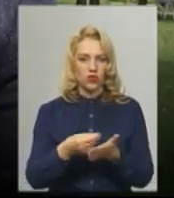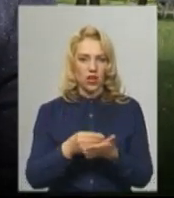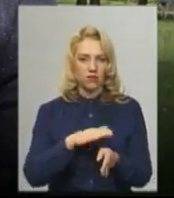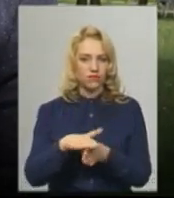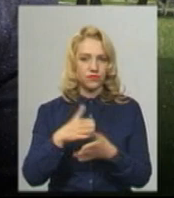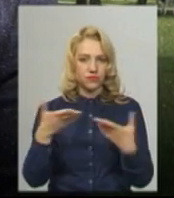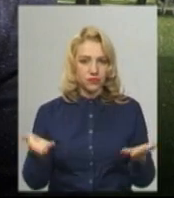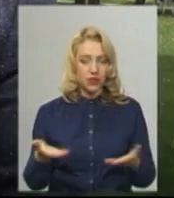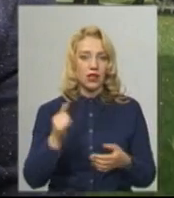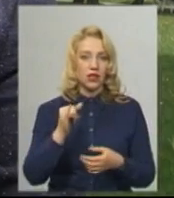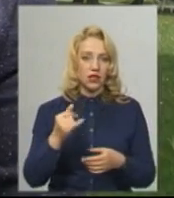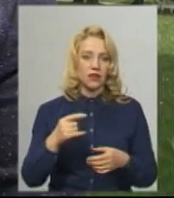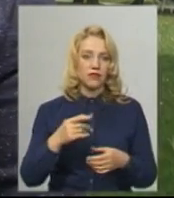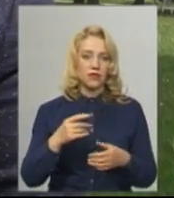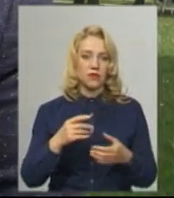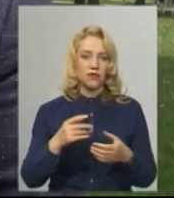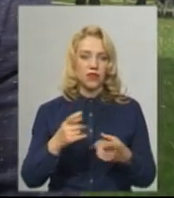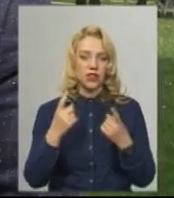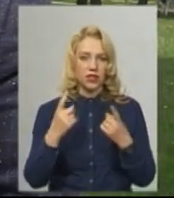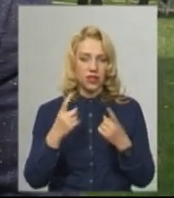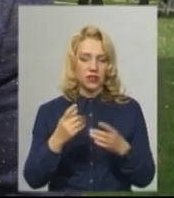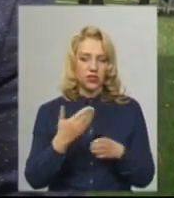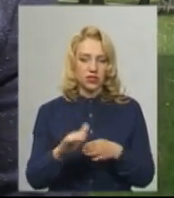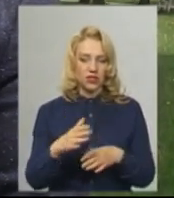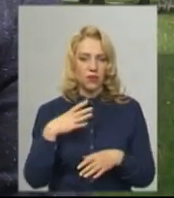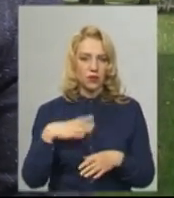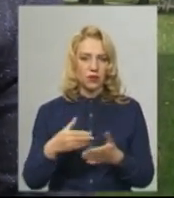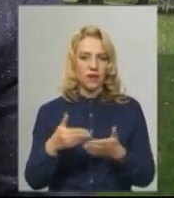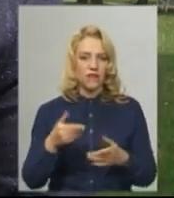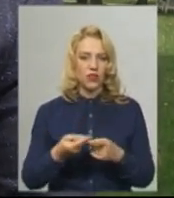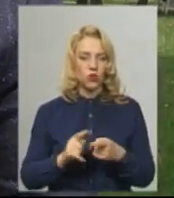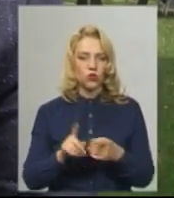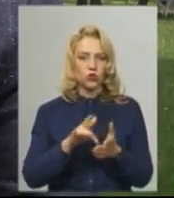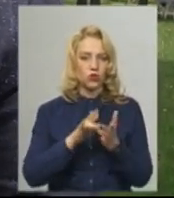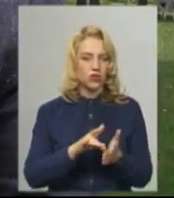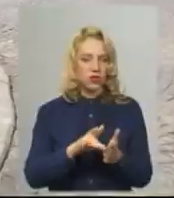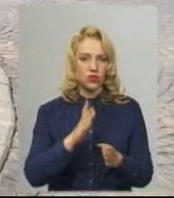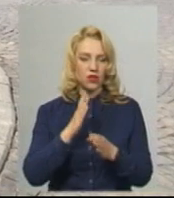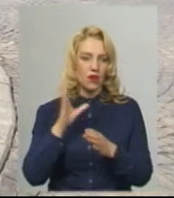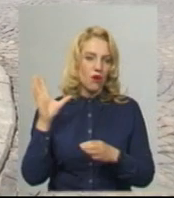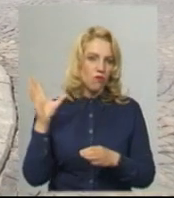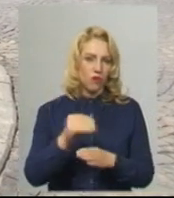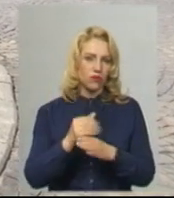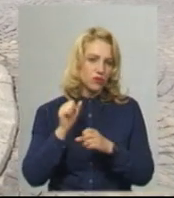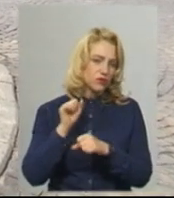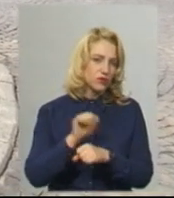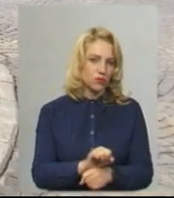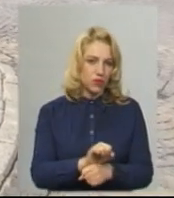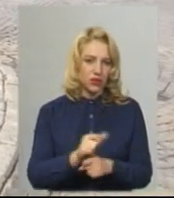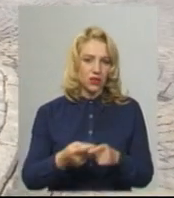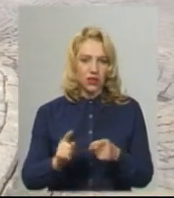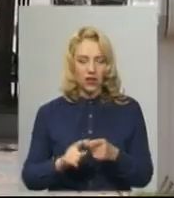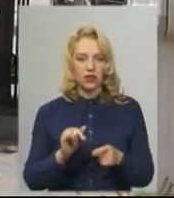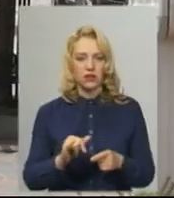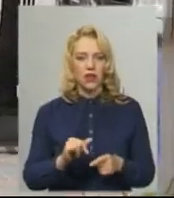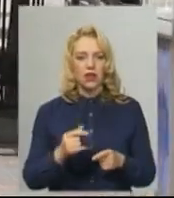Подільських в великій частині потерпає від того, що і туристичний напрямок повністю зупинений. Міжміського сполучення немає.